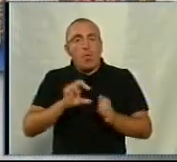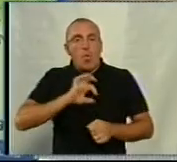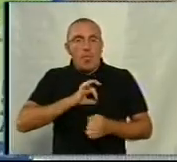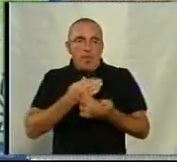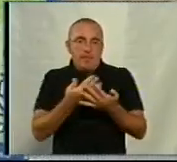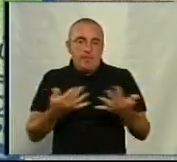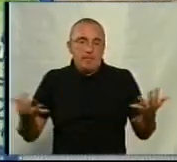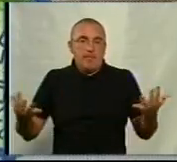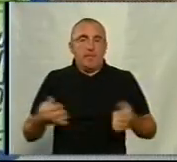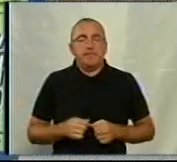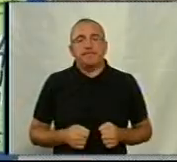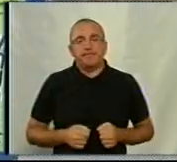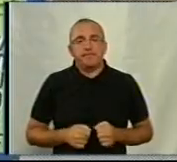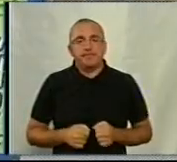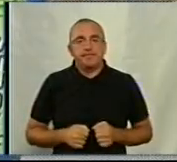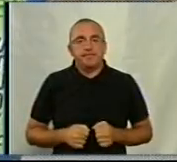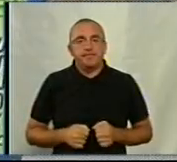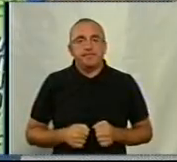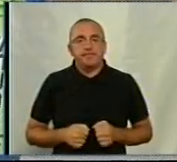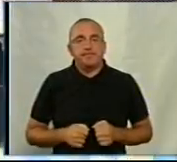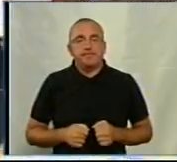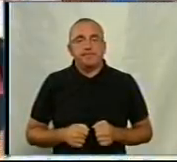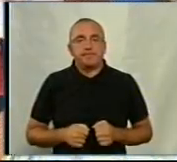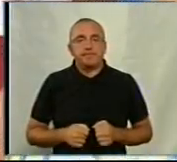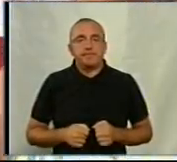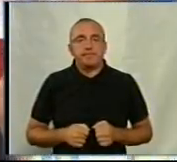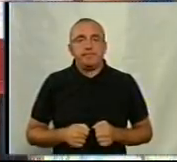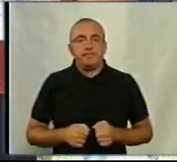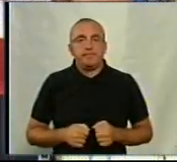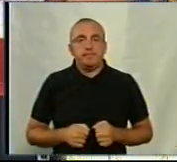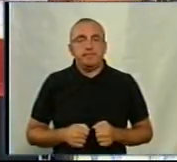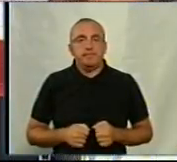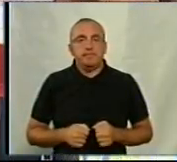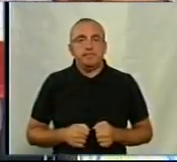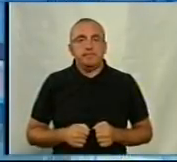нагород. Олександр Сметанко, Роман Сташенко, новини на Суспільному, Кропивницький.